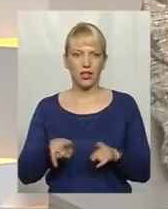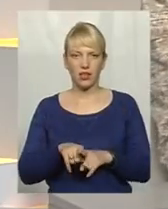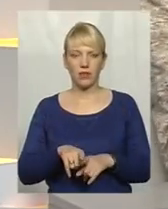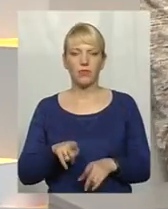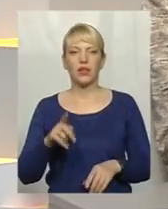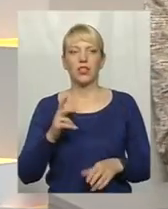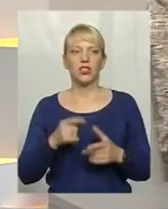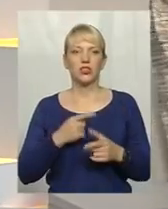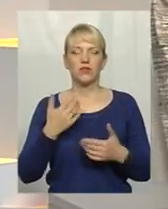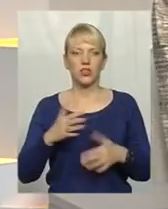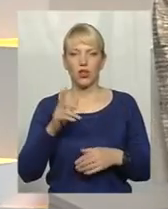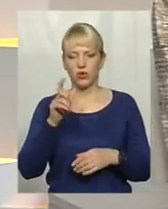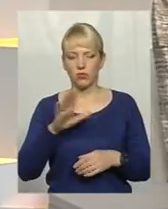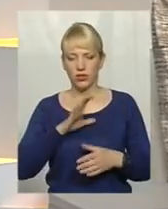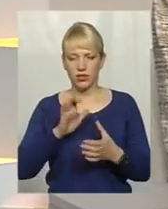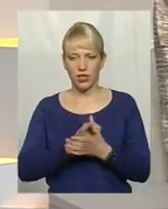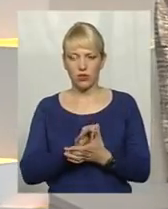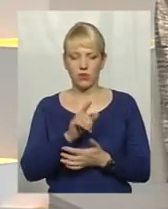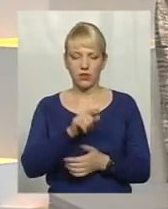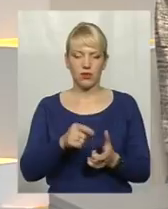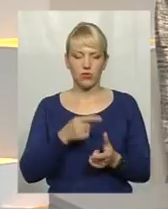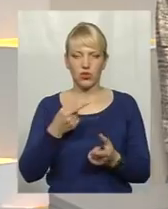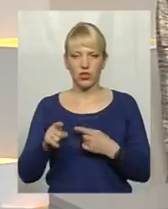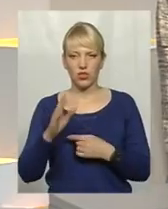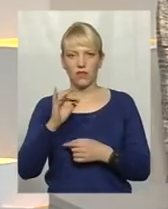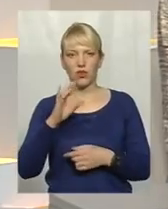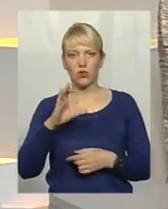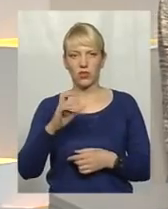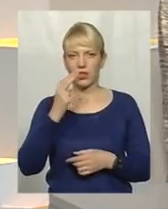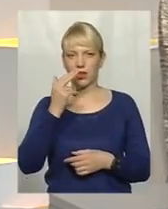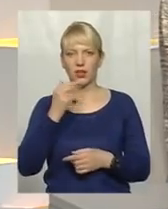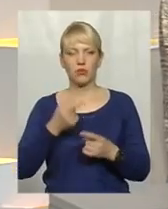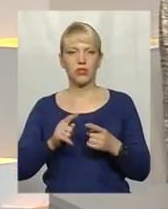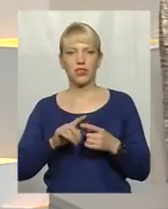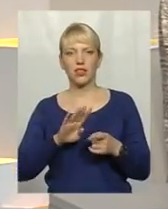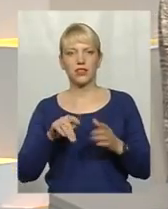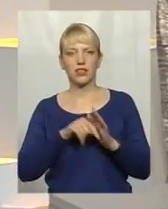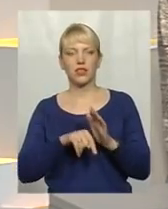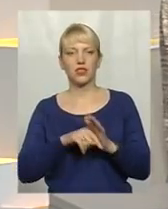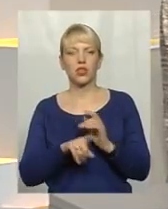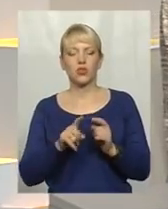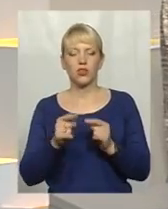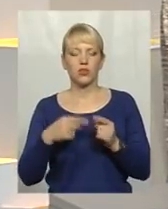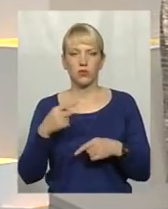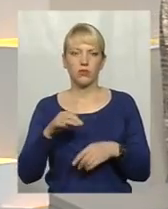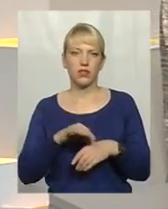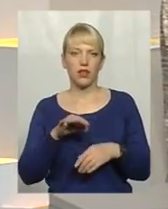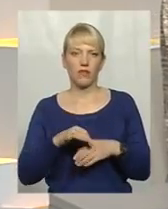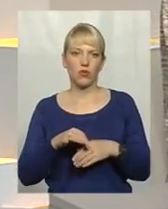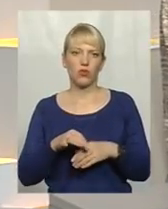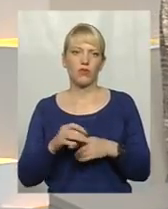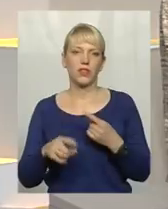знайома була з тим чи іншим вірусом грипу, це не значить, що наступне захворювання,